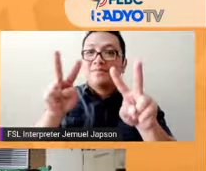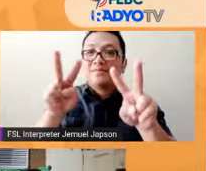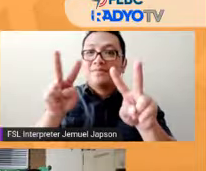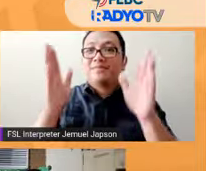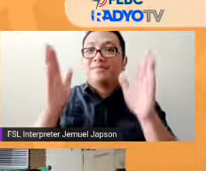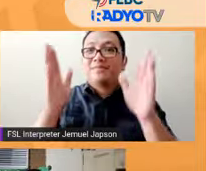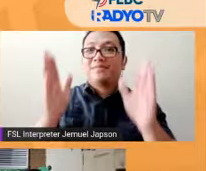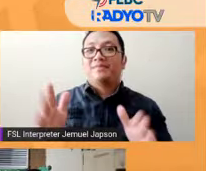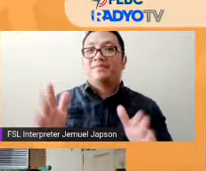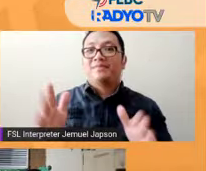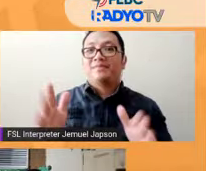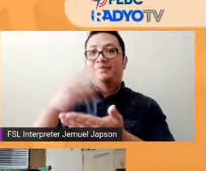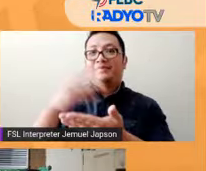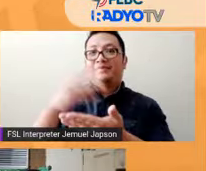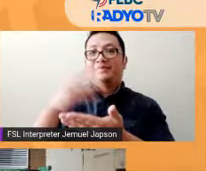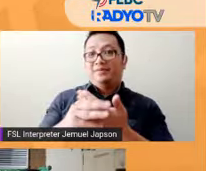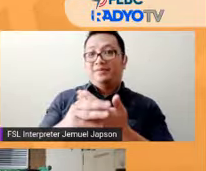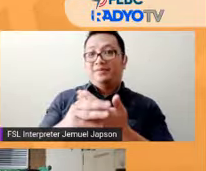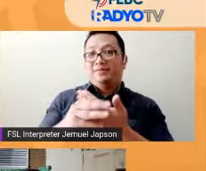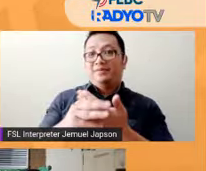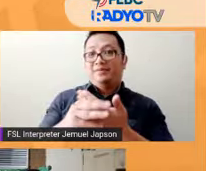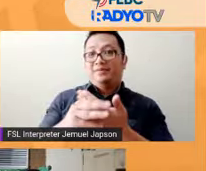Benjo, Doc Mau.